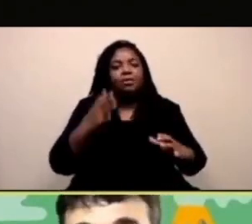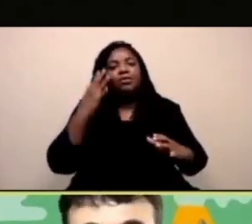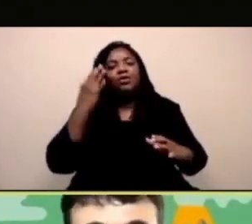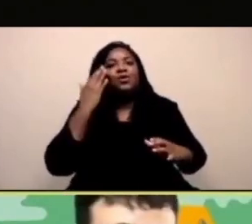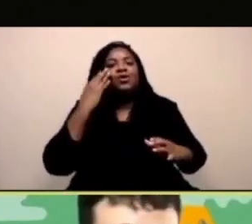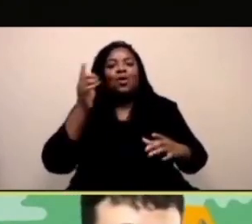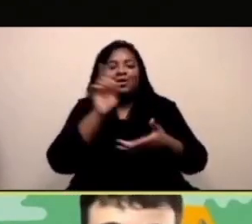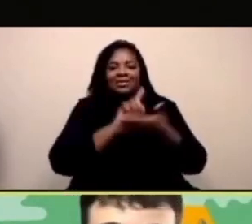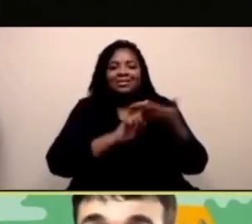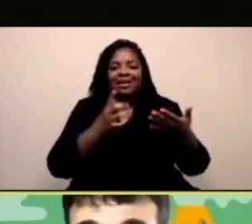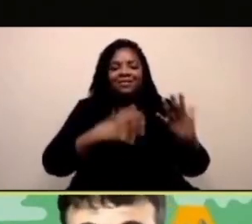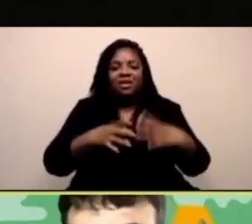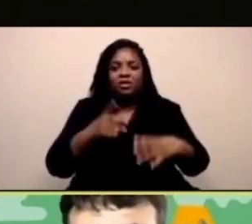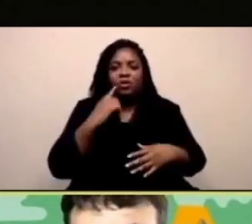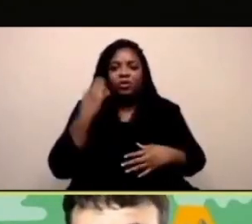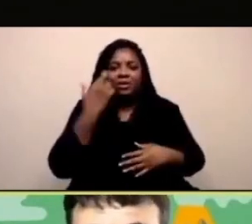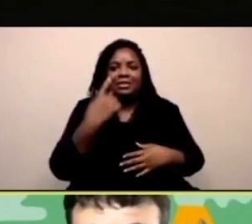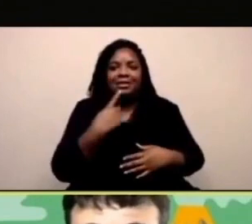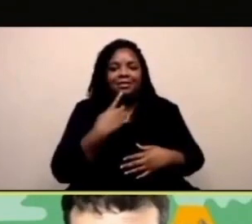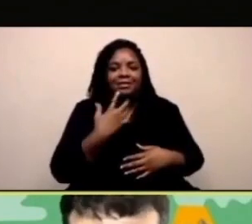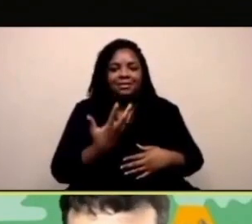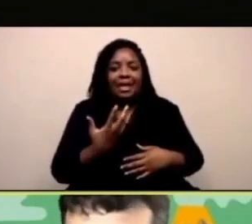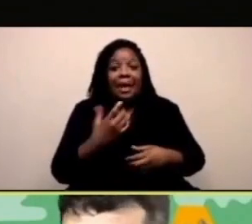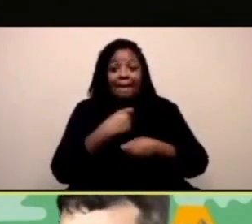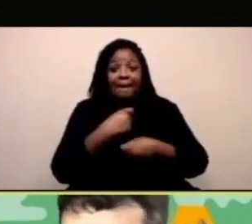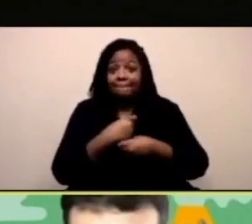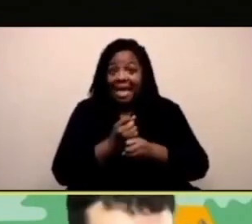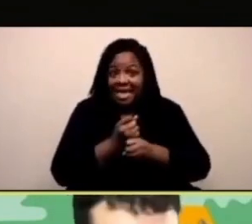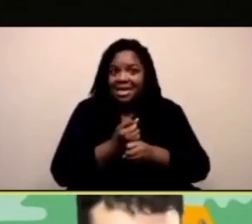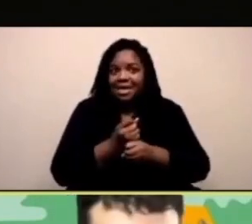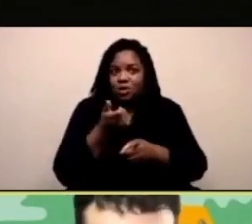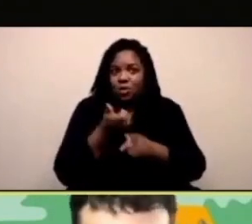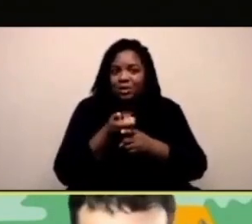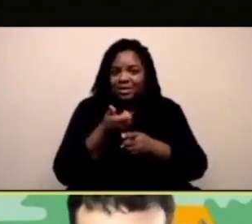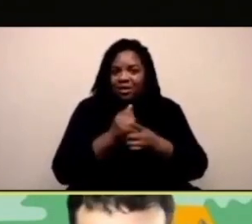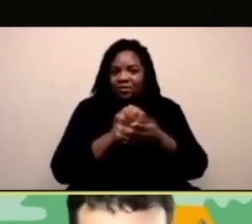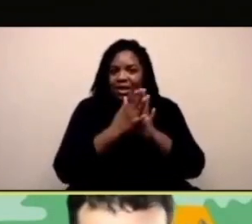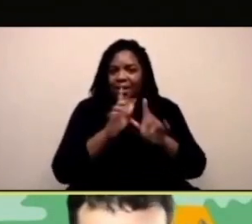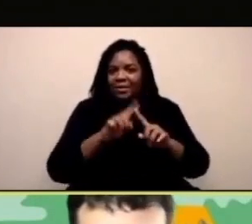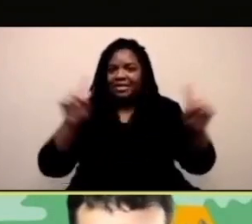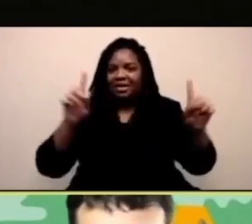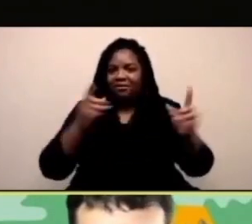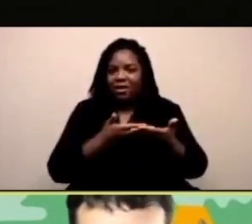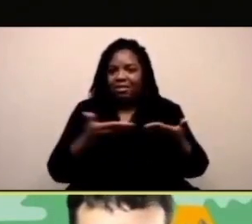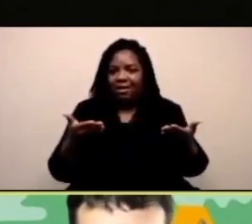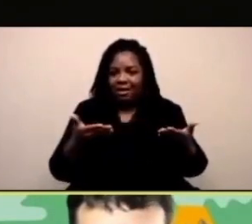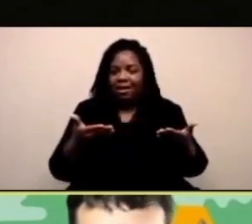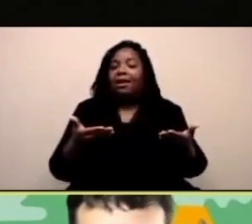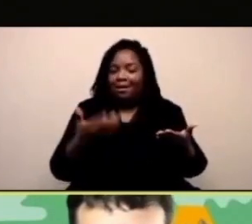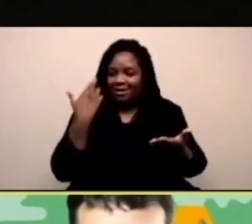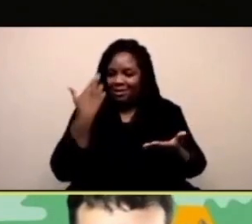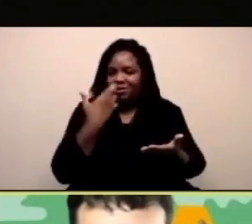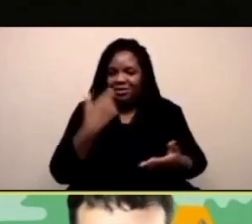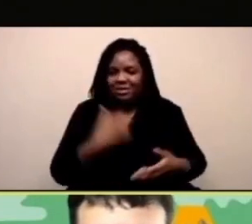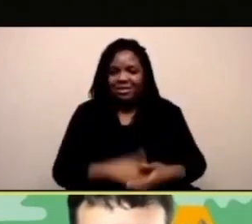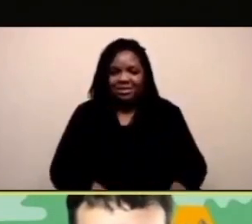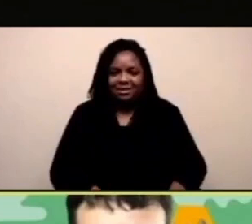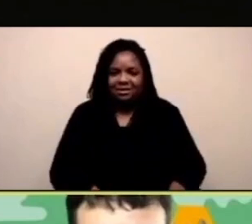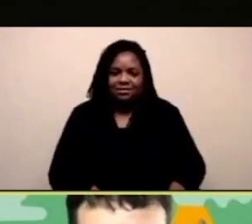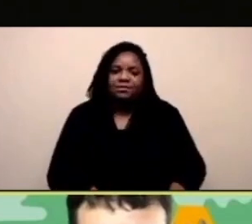sociali per mettersi, travestirsi, per mettersi, per fare moda.